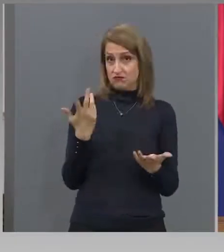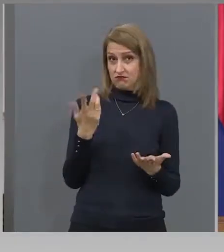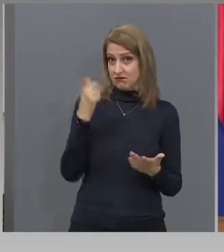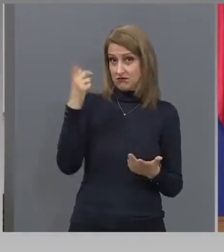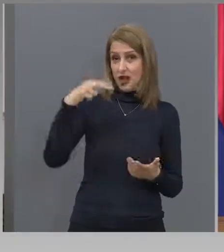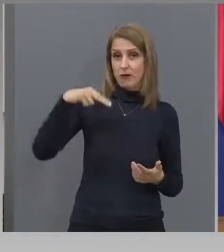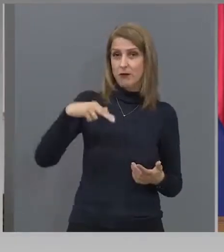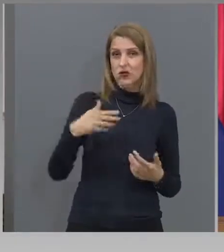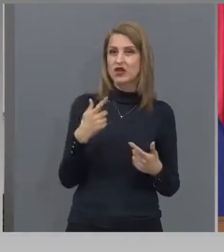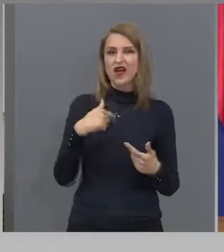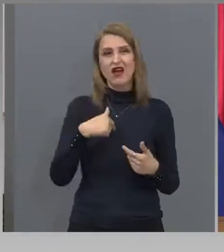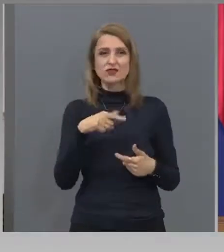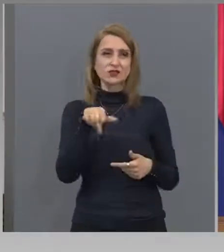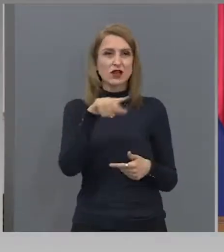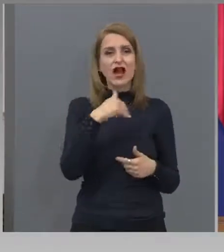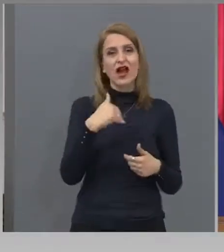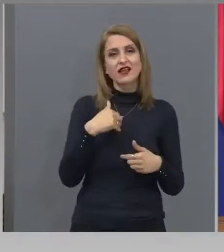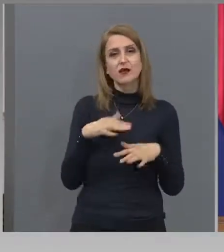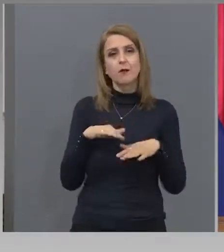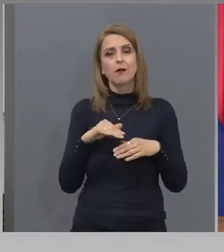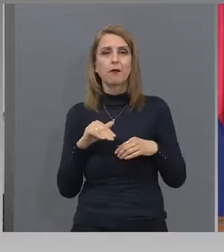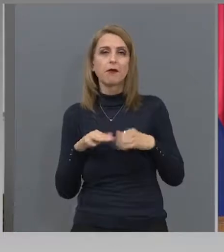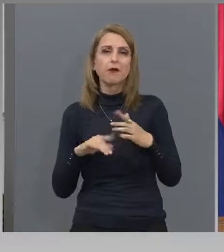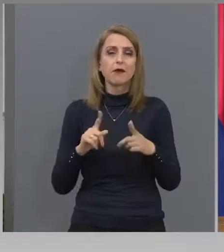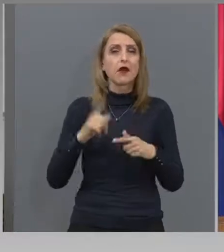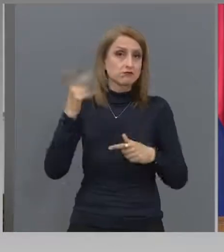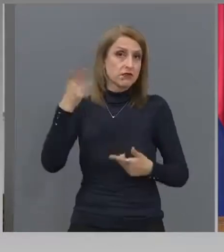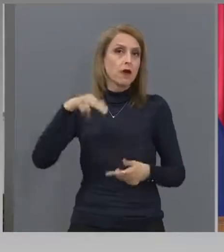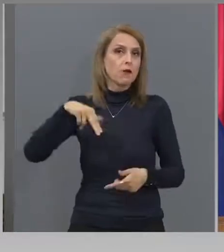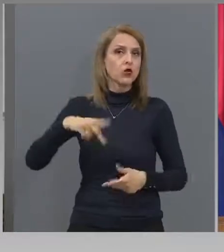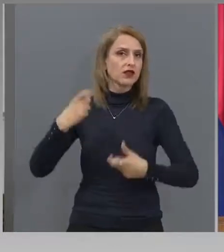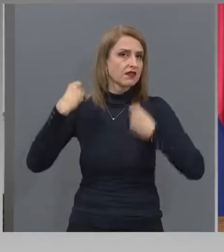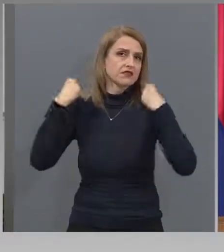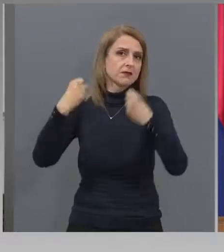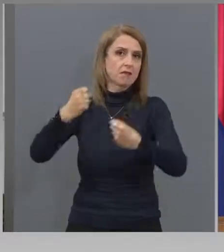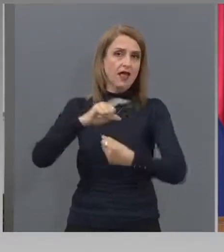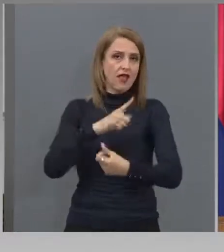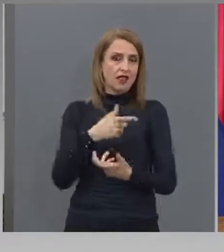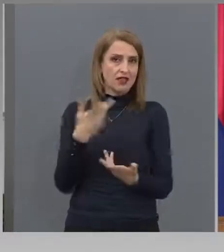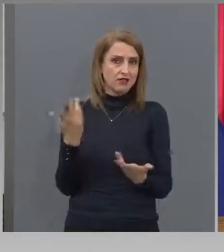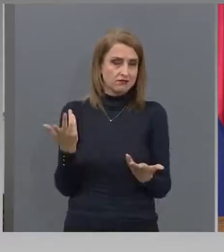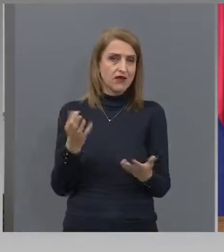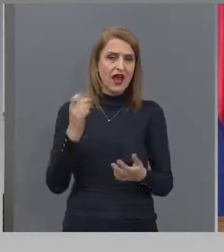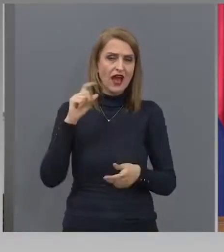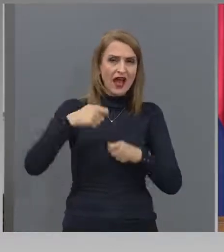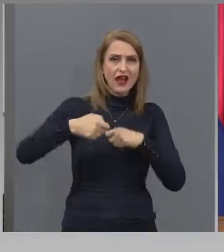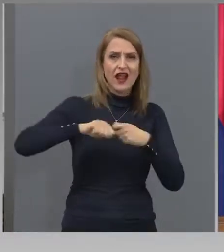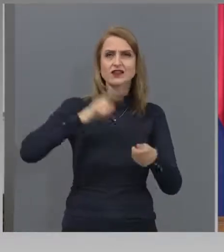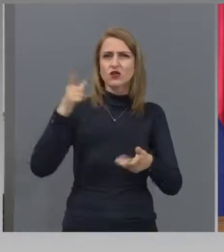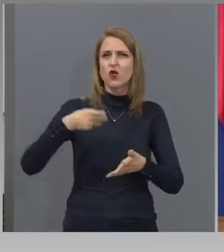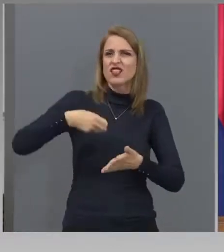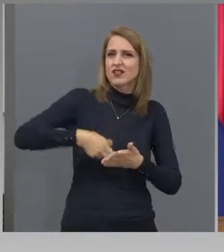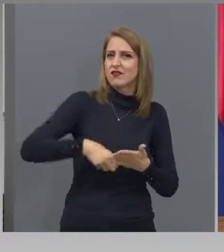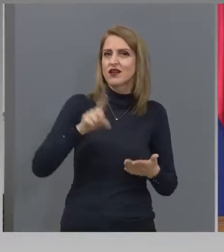понеже, аз съм бил плах. президента Путин е смел, гарантирано смел човек, твърд човек,